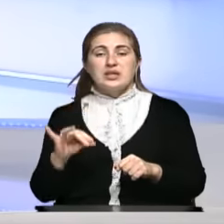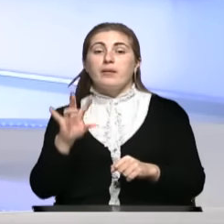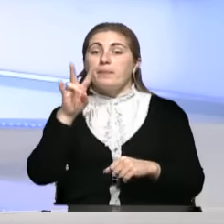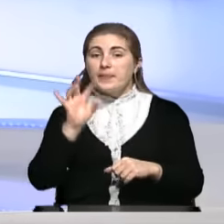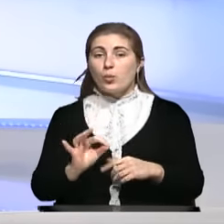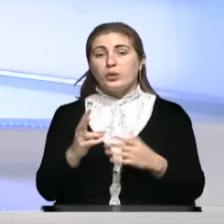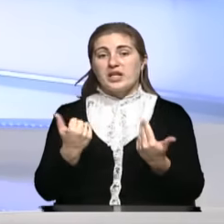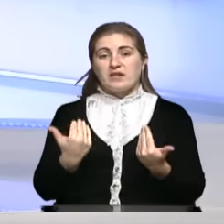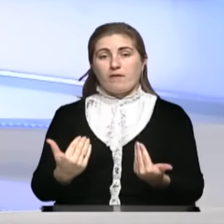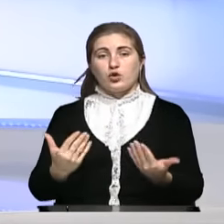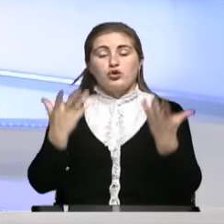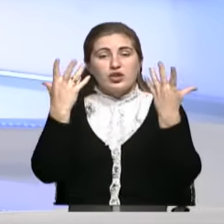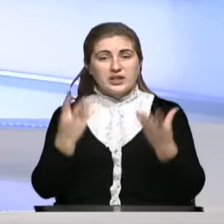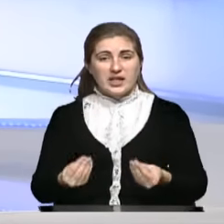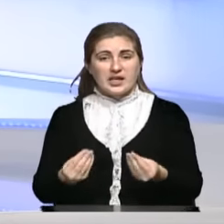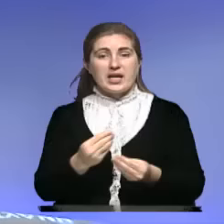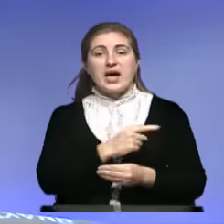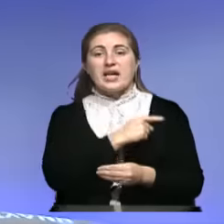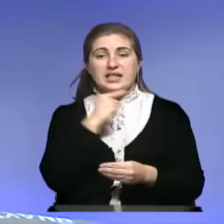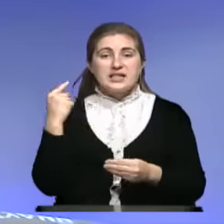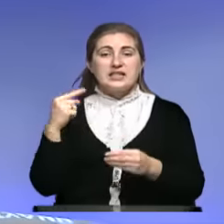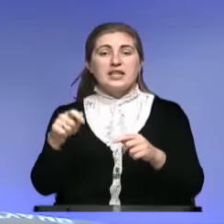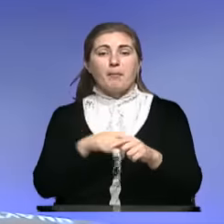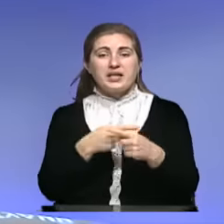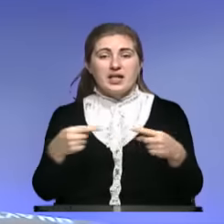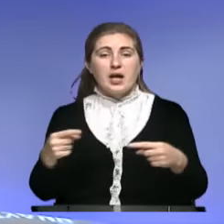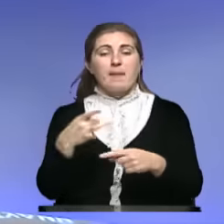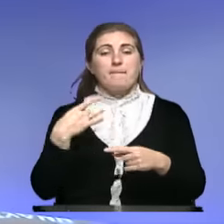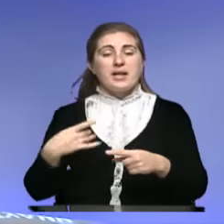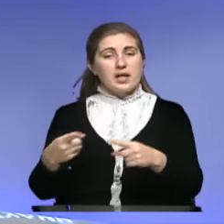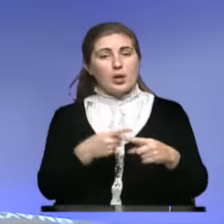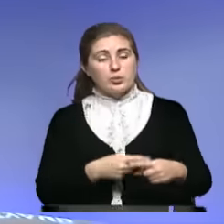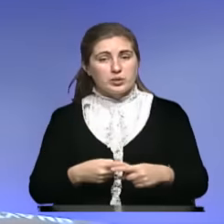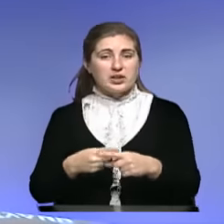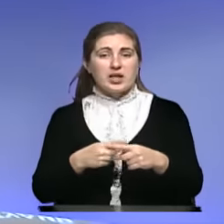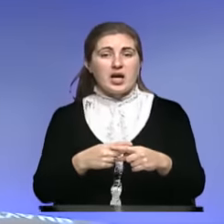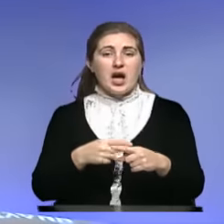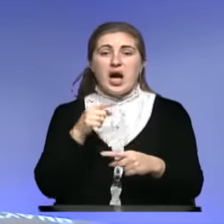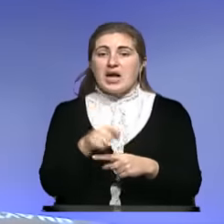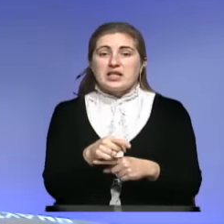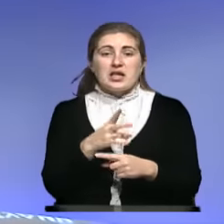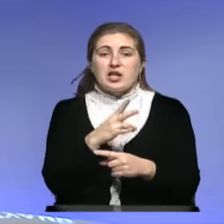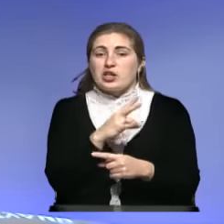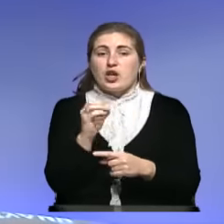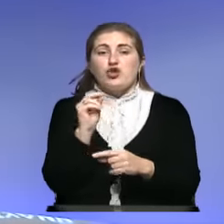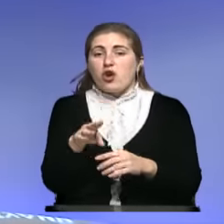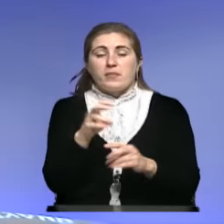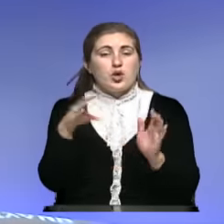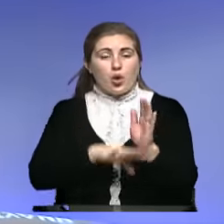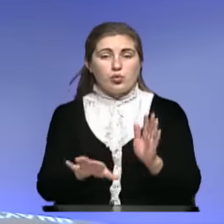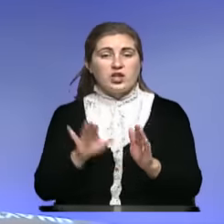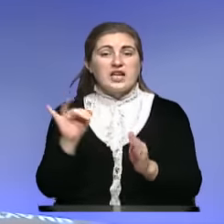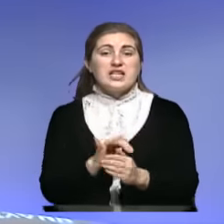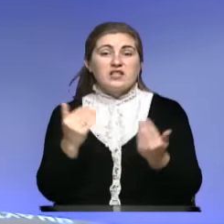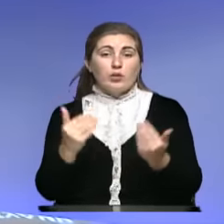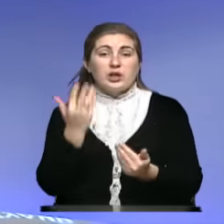на сегодняшний день российские материалы, белорусские материалы, они ничем не хуже. И сегодня, когда у нас